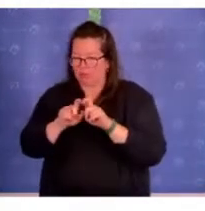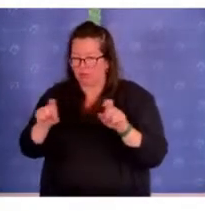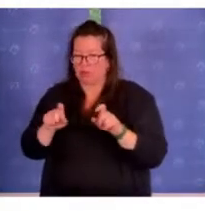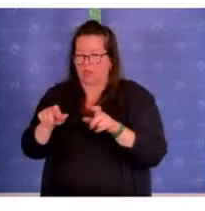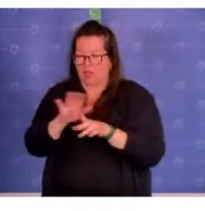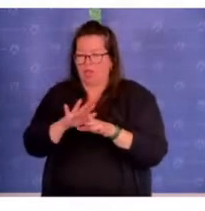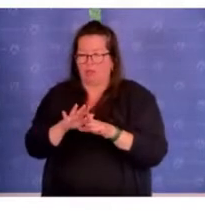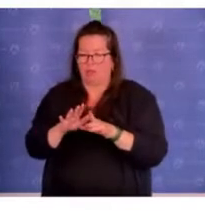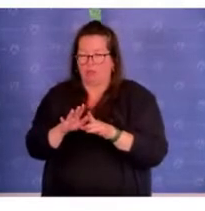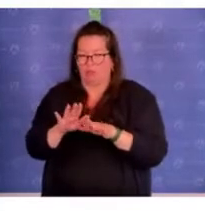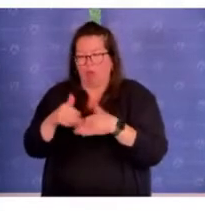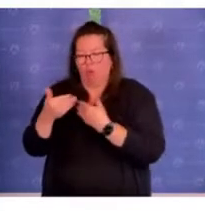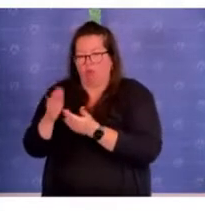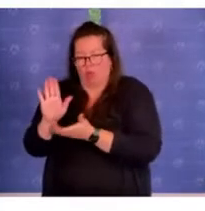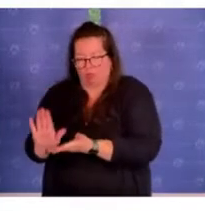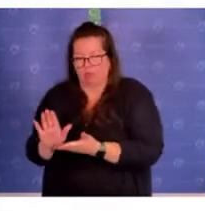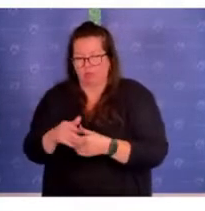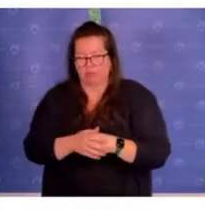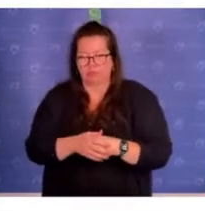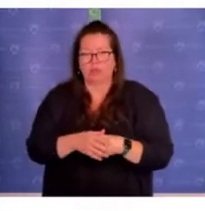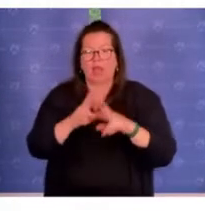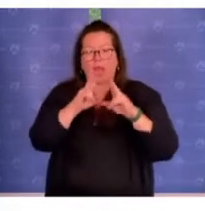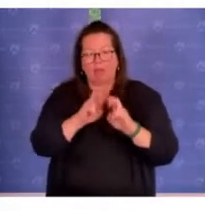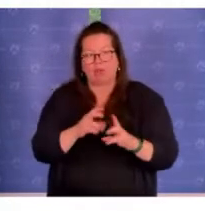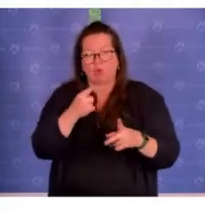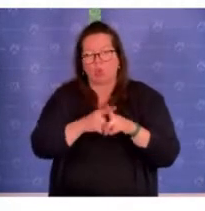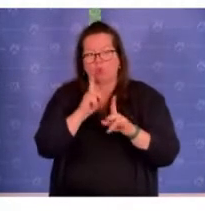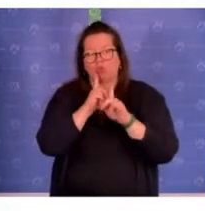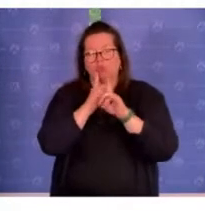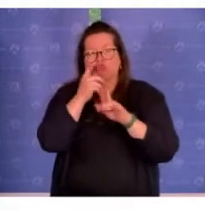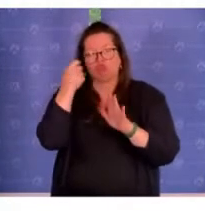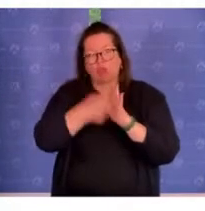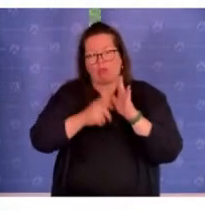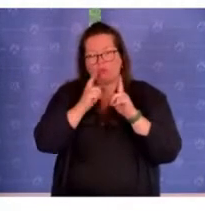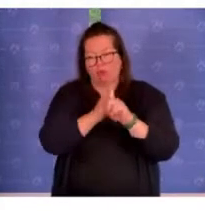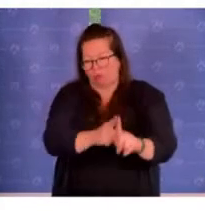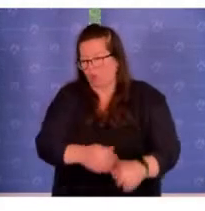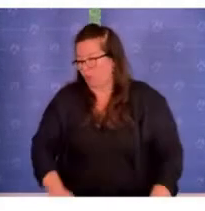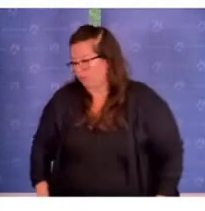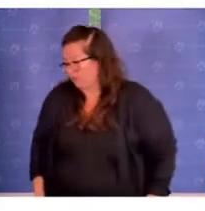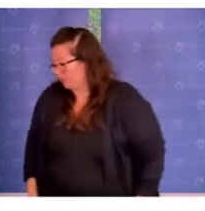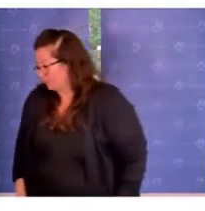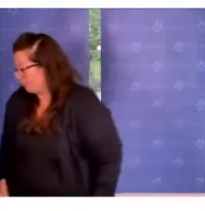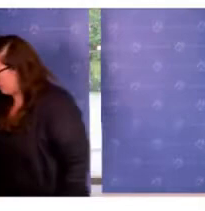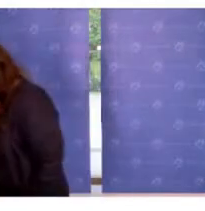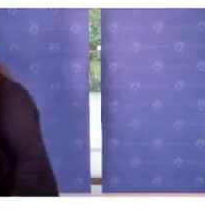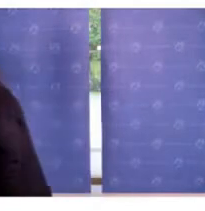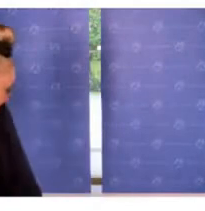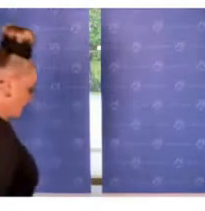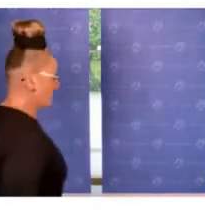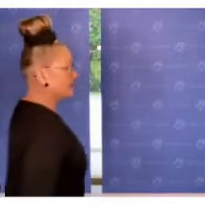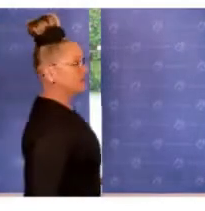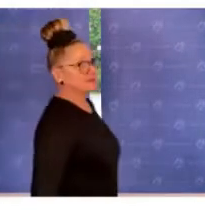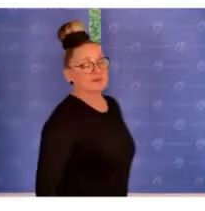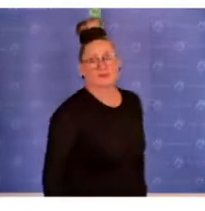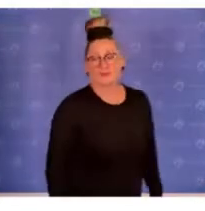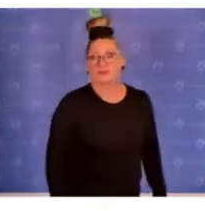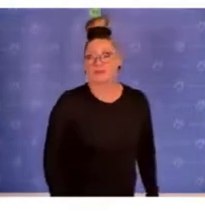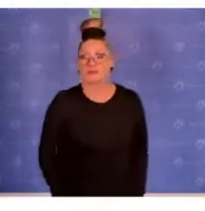betraut sind, was Ermittlungen und Strafverfolgung angeht. Wir haben darüber hinaus eine ganze Reihe von